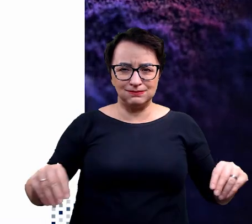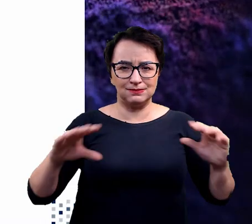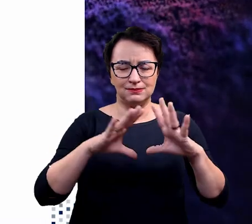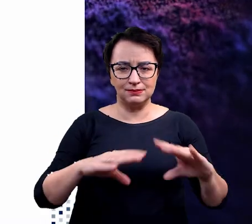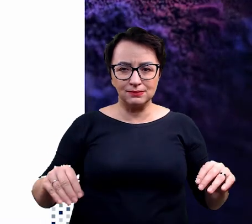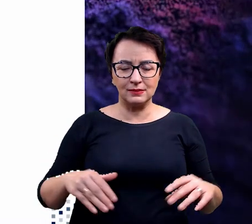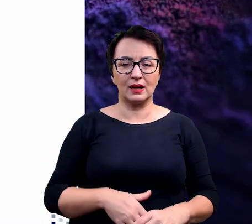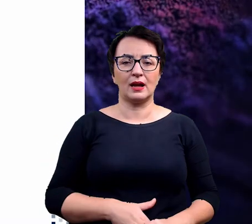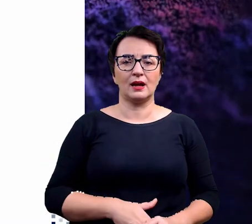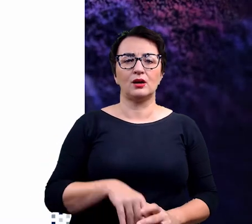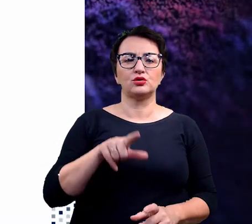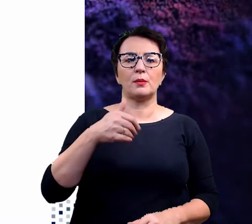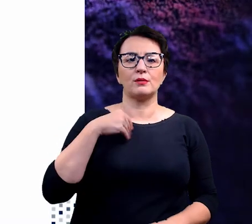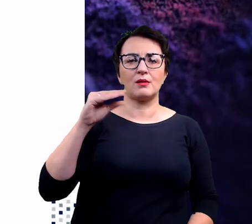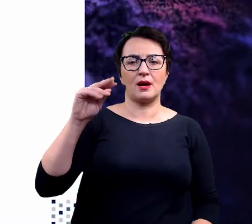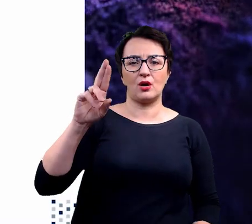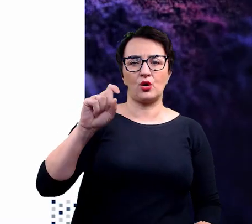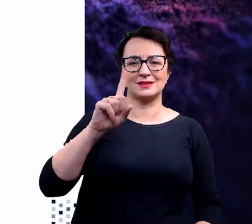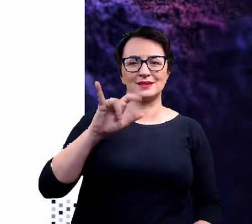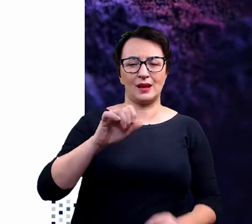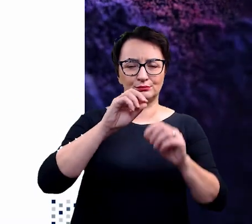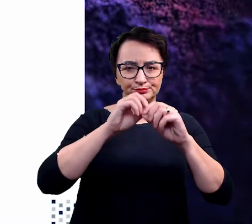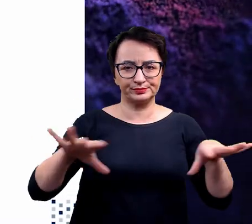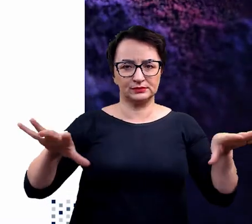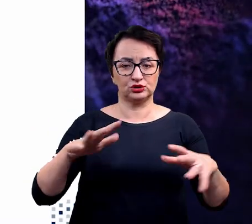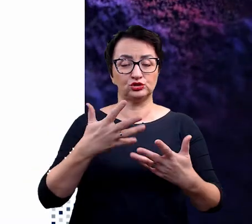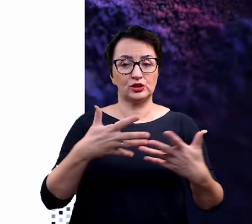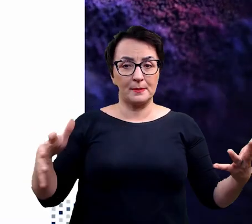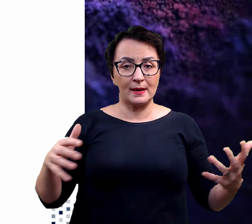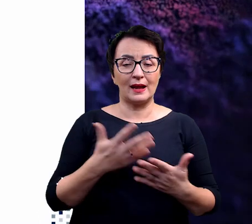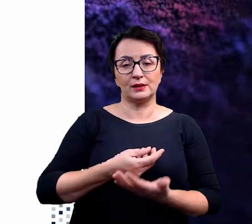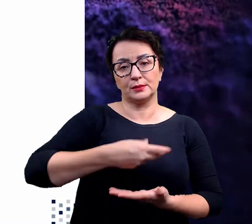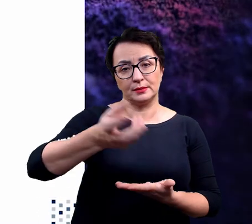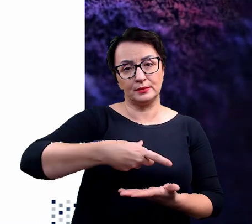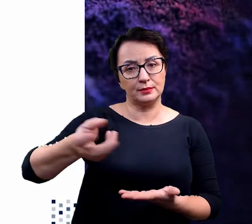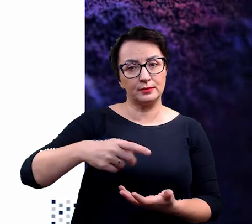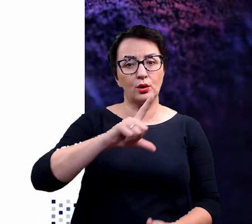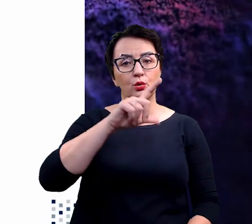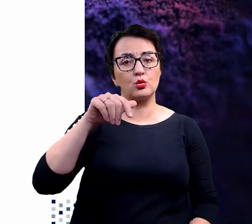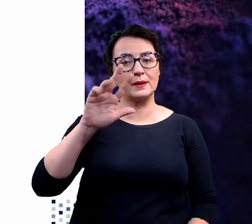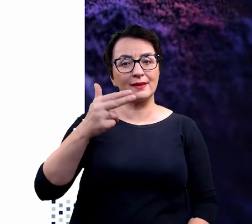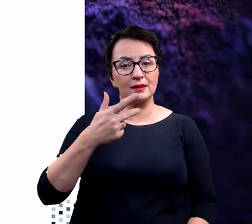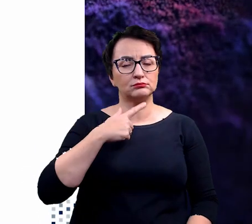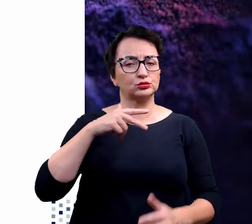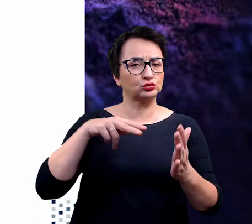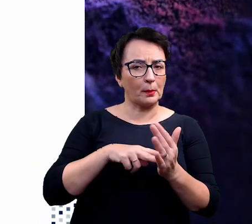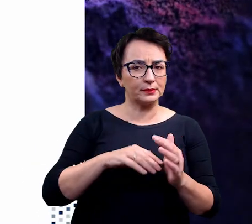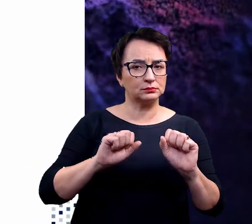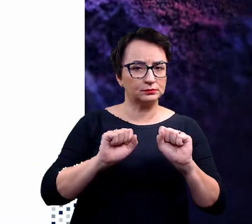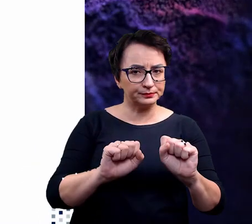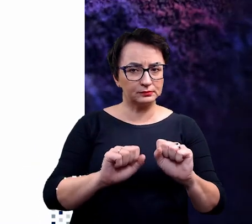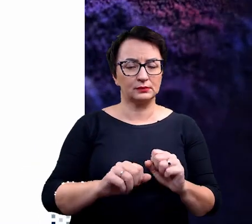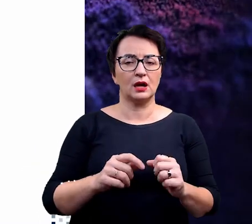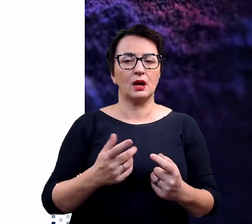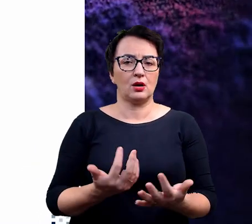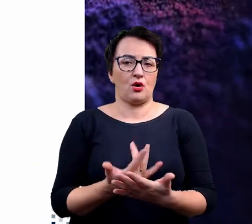Rozpoczęła się erozja po prostu, na wielką skalę. Obsiewanie tych zdewastowanych w miejscu łubinem miało powstrzymać erozję i zapoczątkować odrodzenie pokrywy